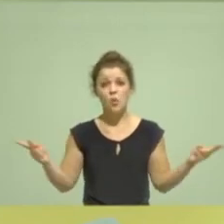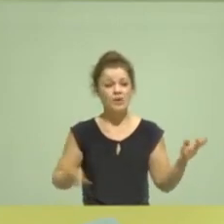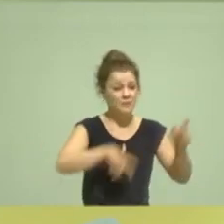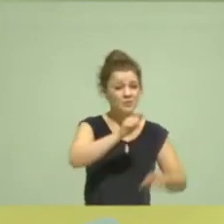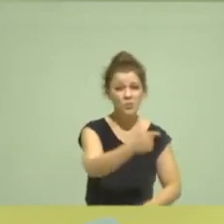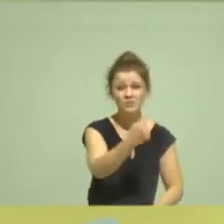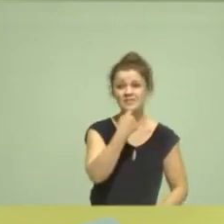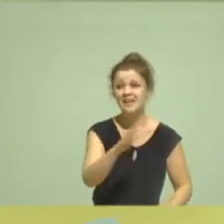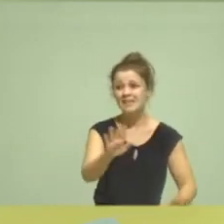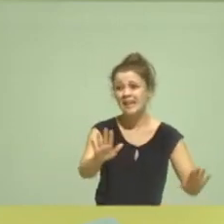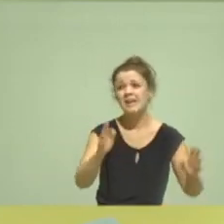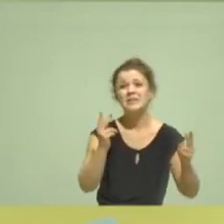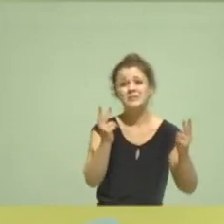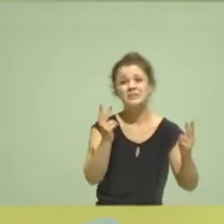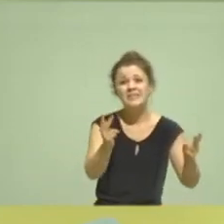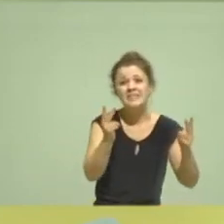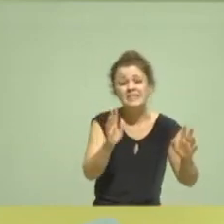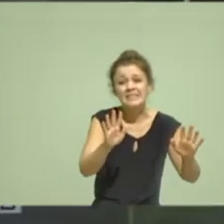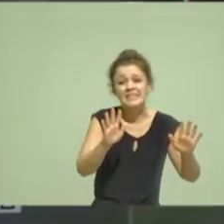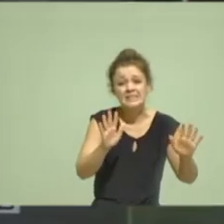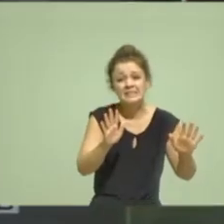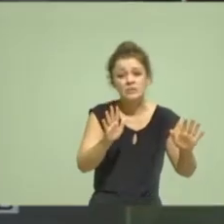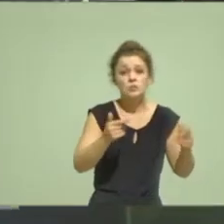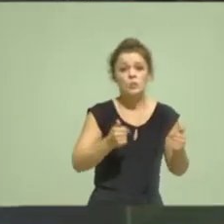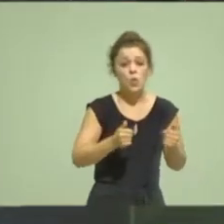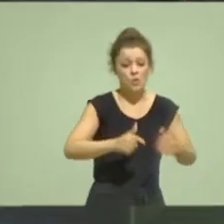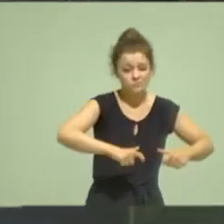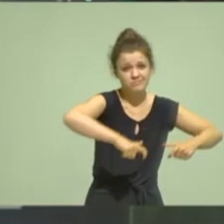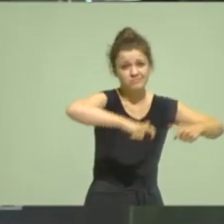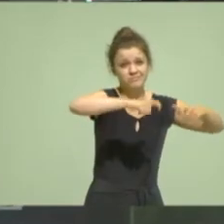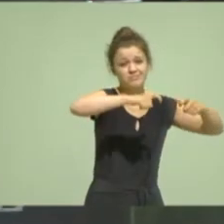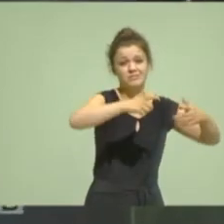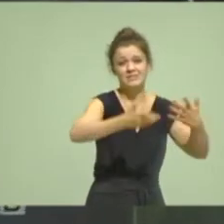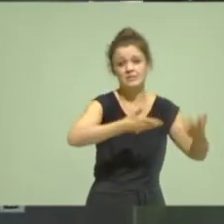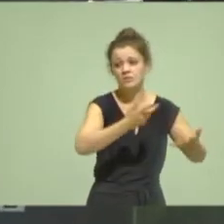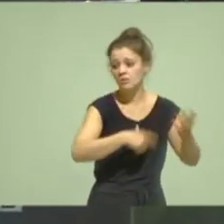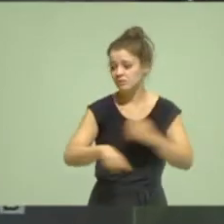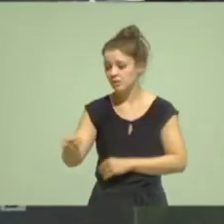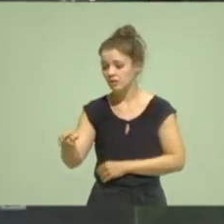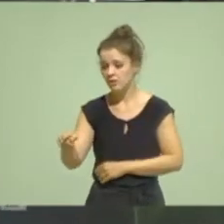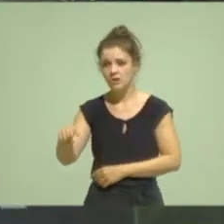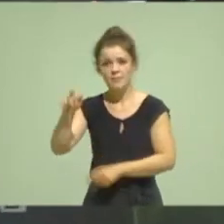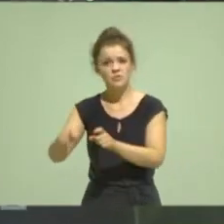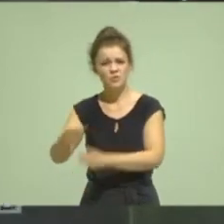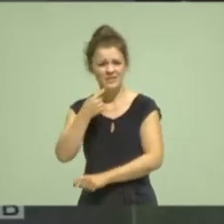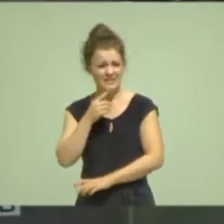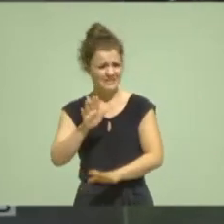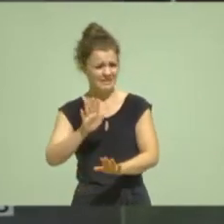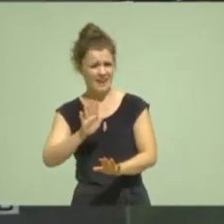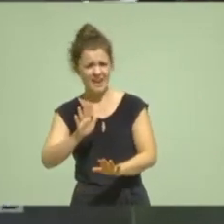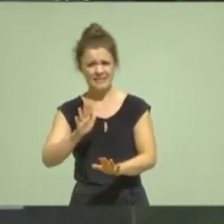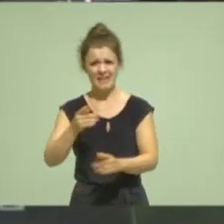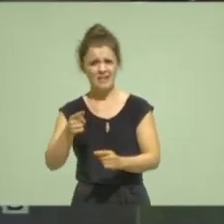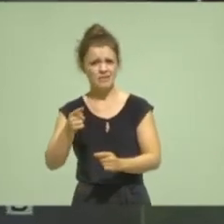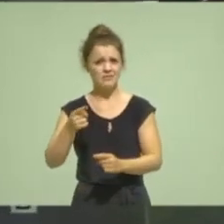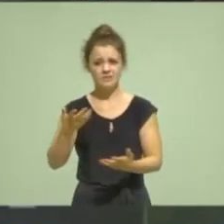sparen ist richtig und denen, die sagen, Fläche zuschütten, weil alles, worum es geht, ist eigentlich, naja, wir wissen es auch nicht so